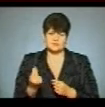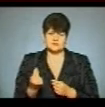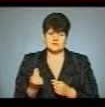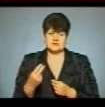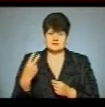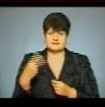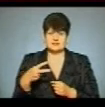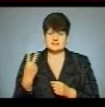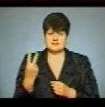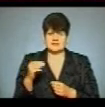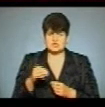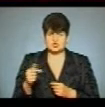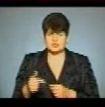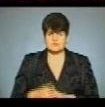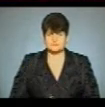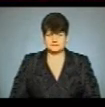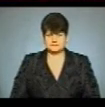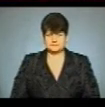мінімум 22 тисячі гривень.